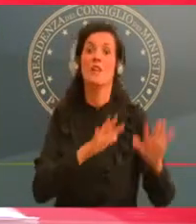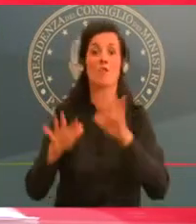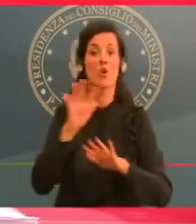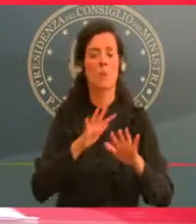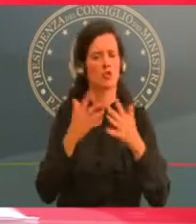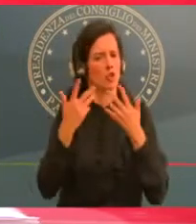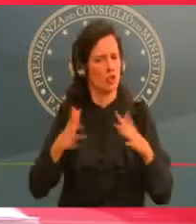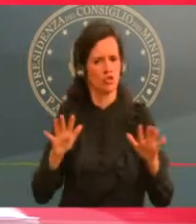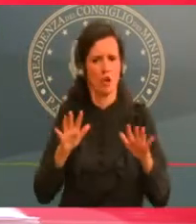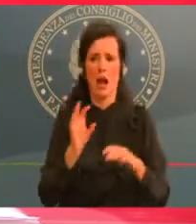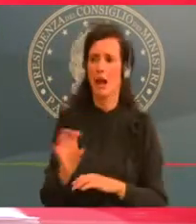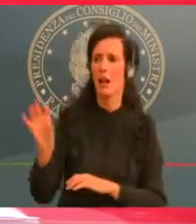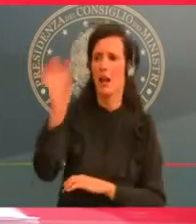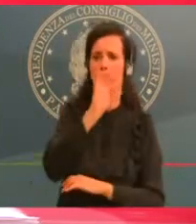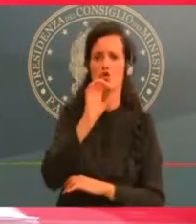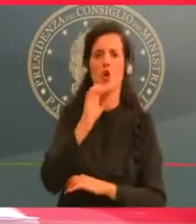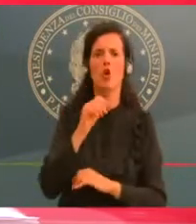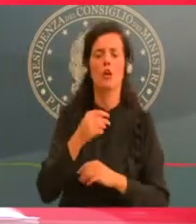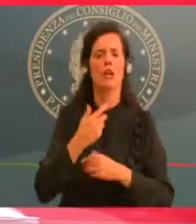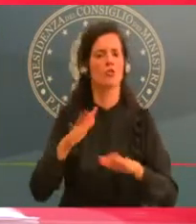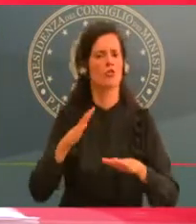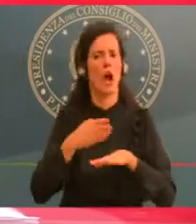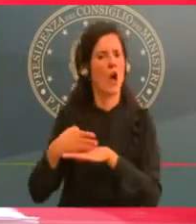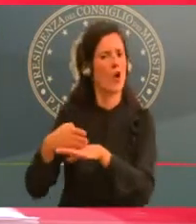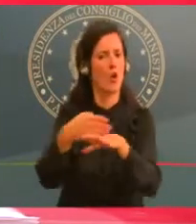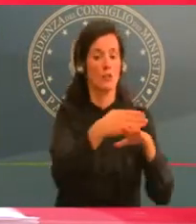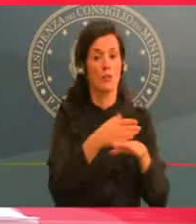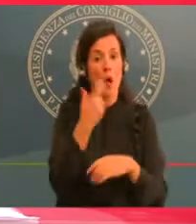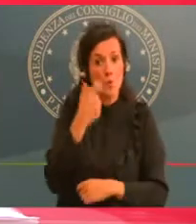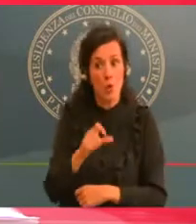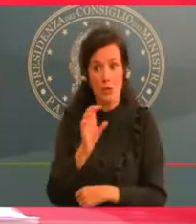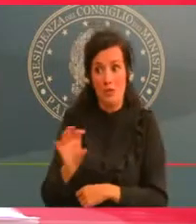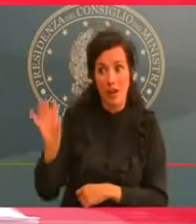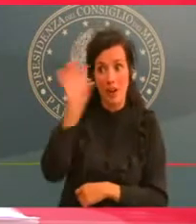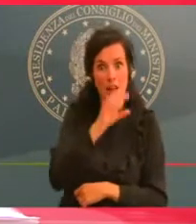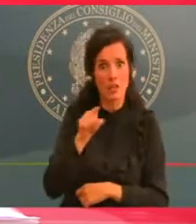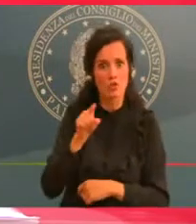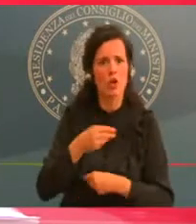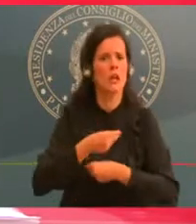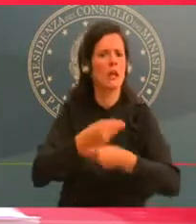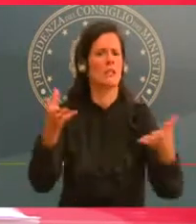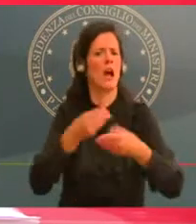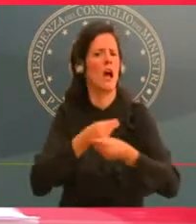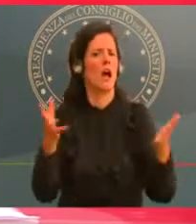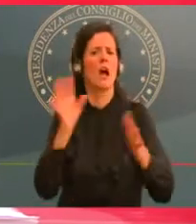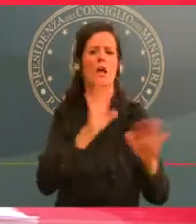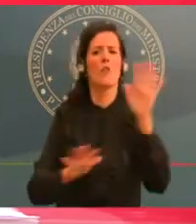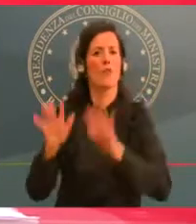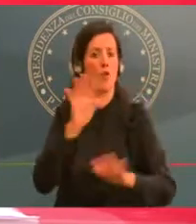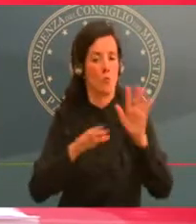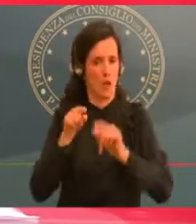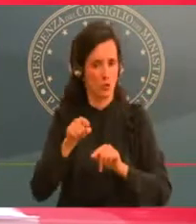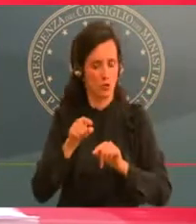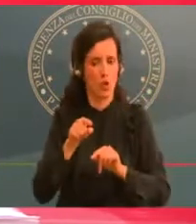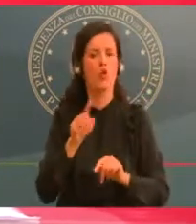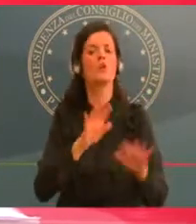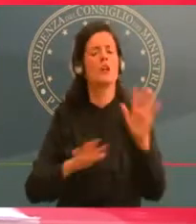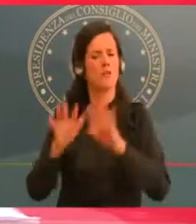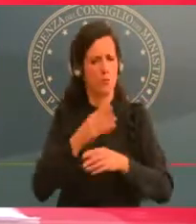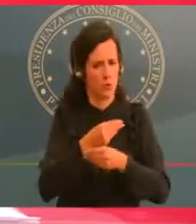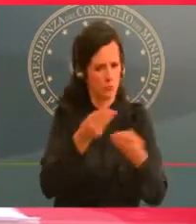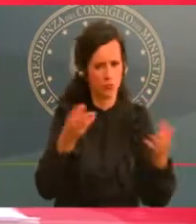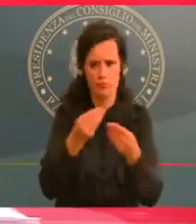informazioni e lo inviano, quindi lo fanno pervenire all'Istituto Superiore di Sanità. Vogliamo che questi dati siano